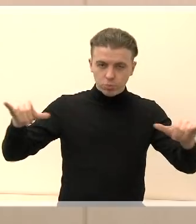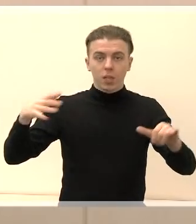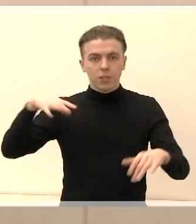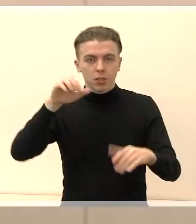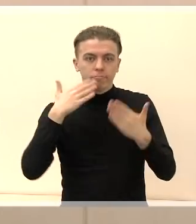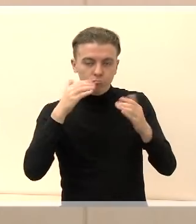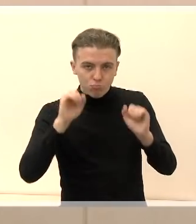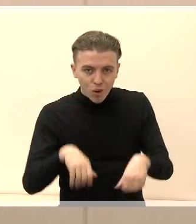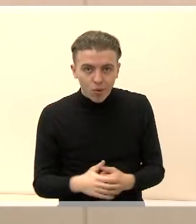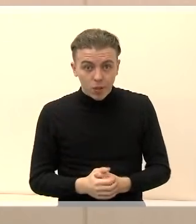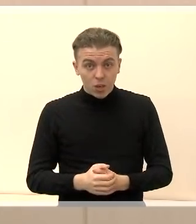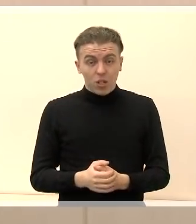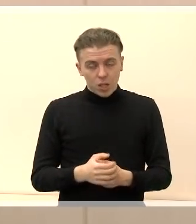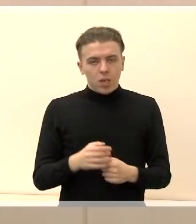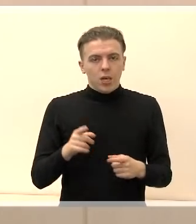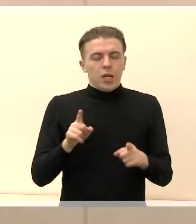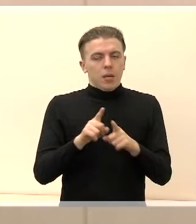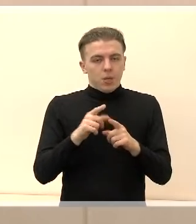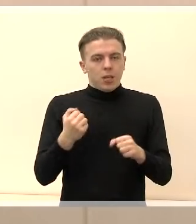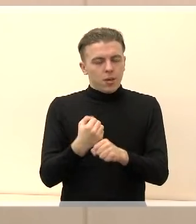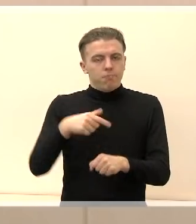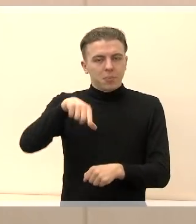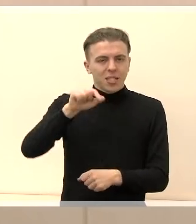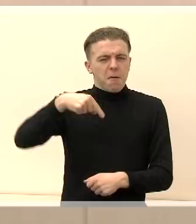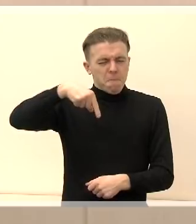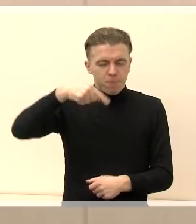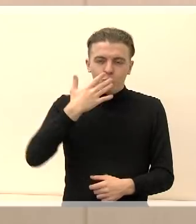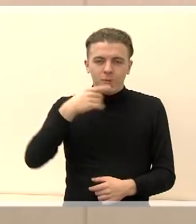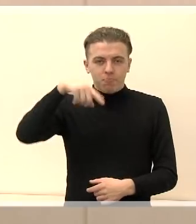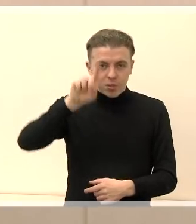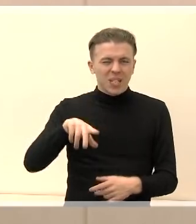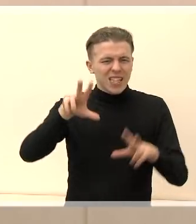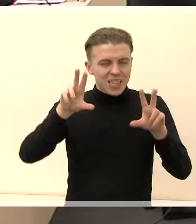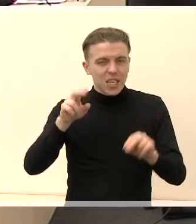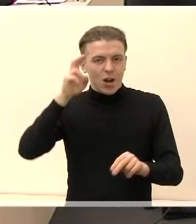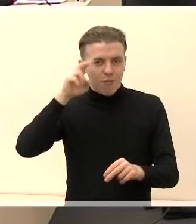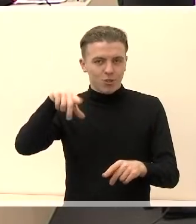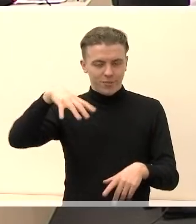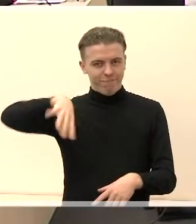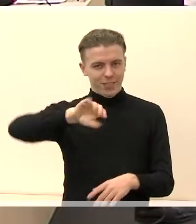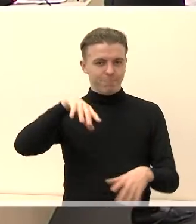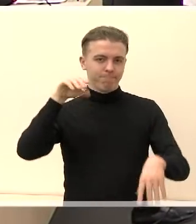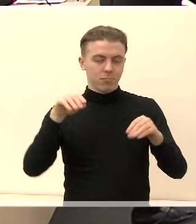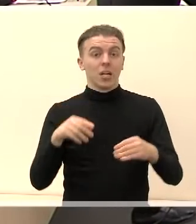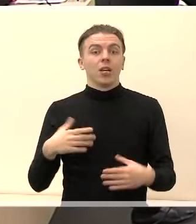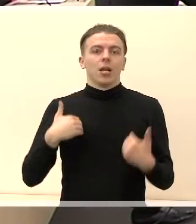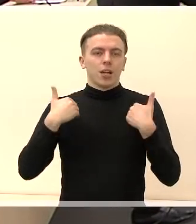pasirinkti pirmą šiame šimtmetį tikrą valdžią. Dėkiu politikams, visiems ramaus vakaro.